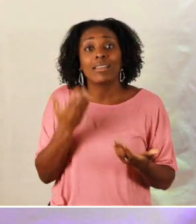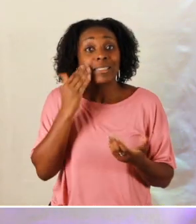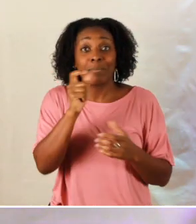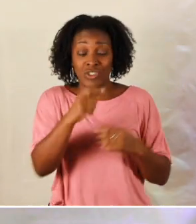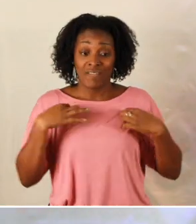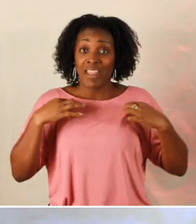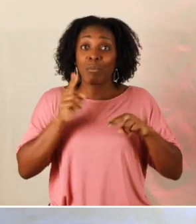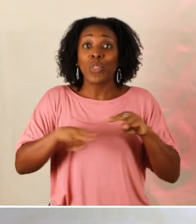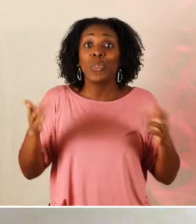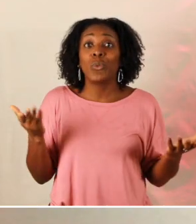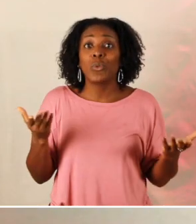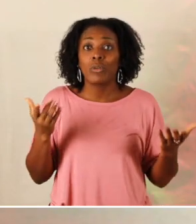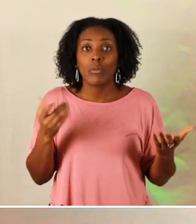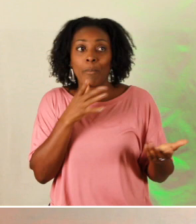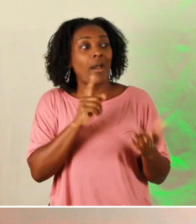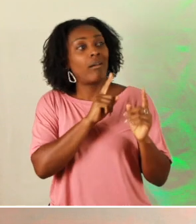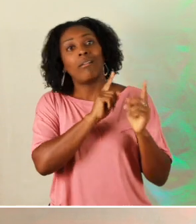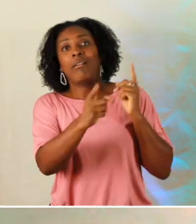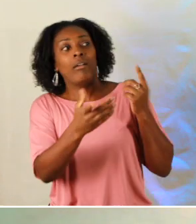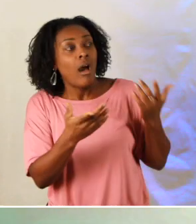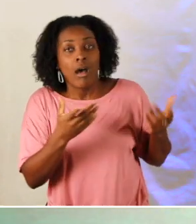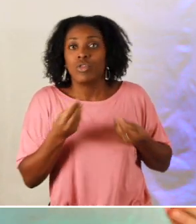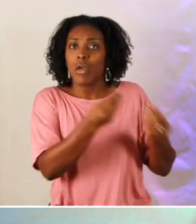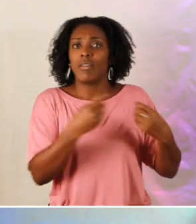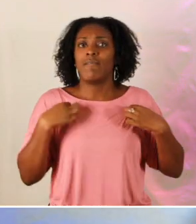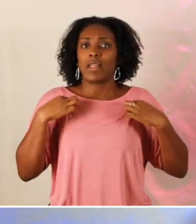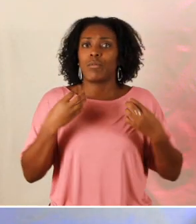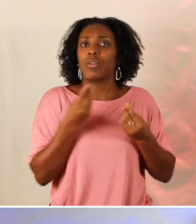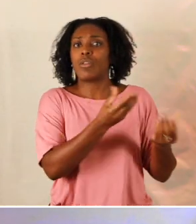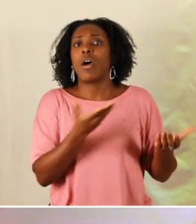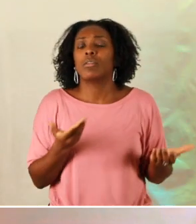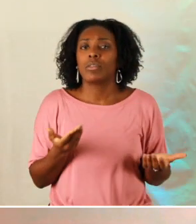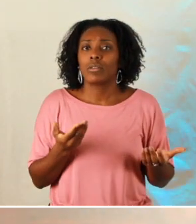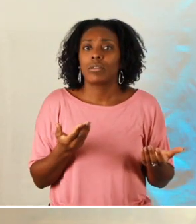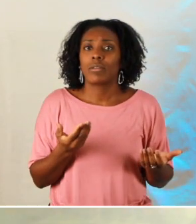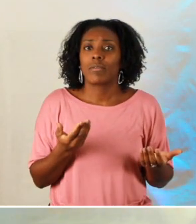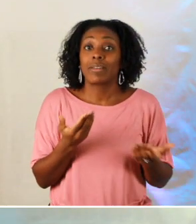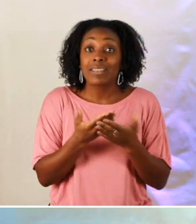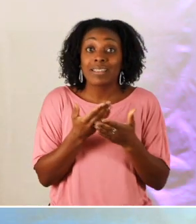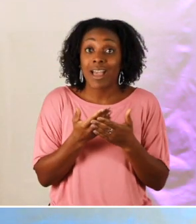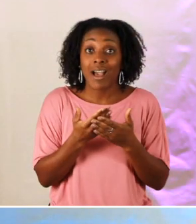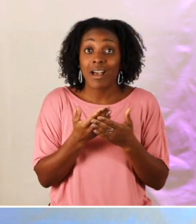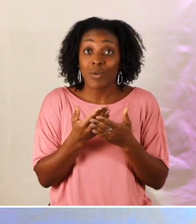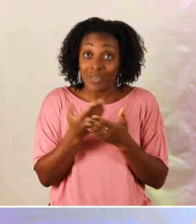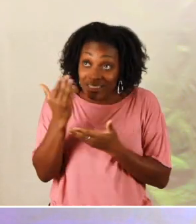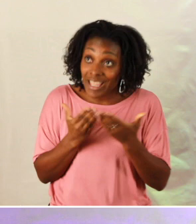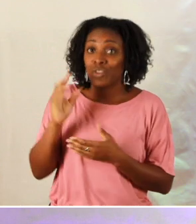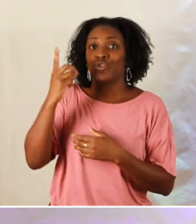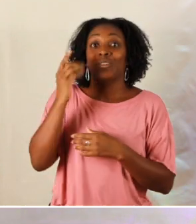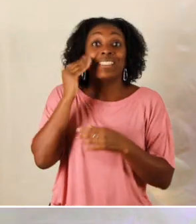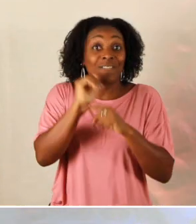quelqu'un n'est pas vêtu nous dira jésus et bien ne passez pas outre mais donnez lui un vêtement et c'est à jésus-christ que nous le faisons